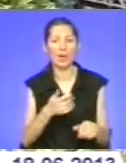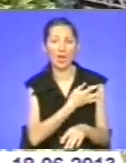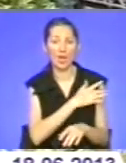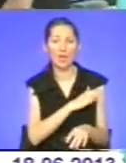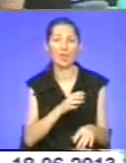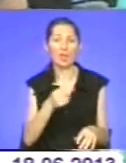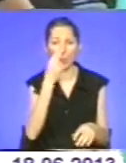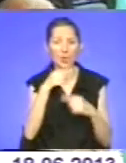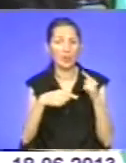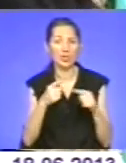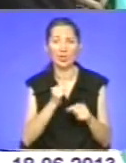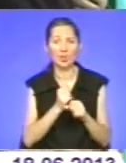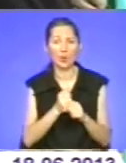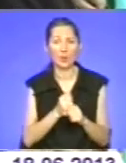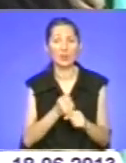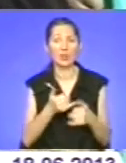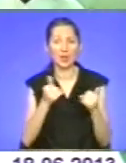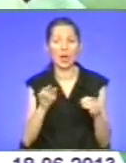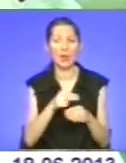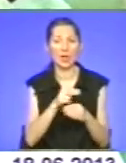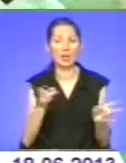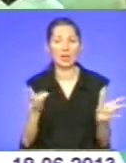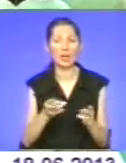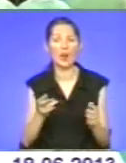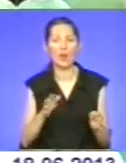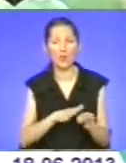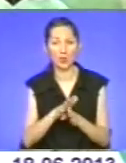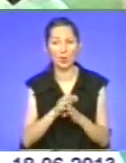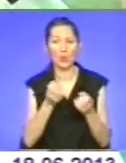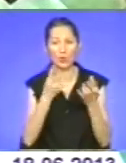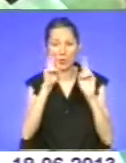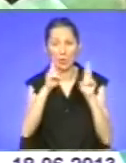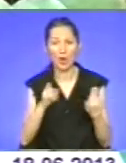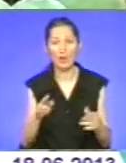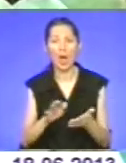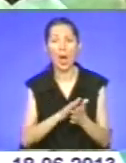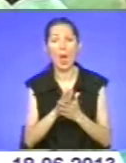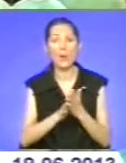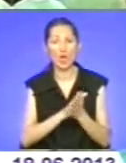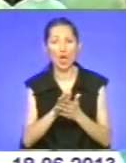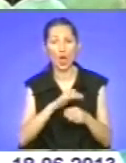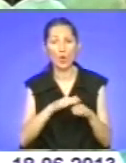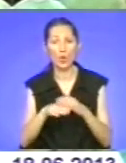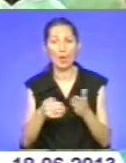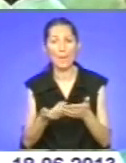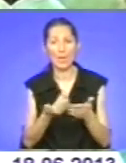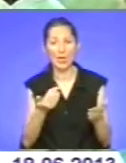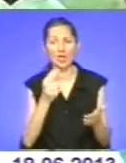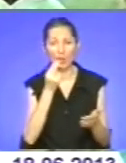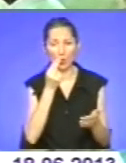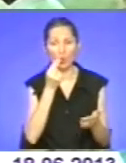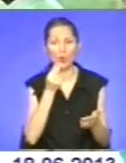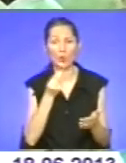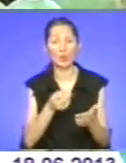вироблені. Для профілактики необхідно дотримуватися простих правил – мити руки перед приготуванням їжі та перед її вживанням, ретельно мити